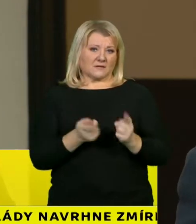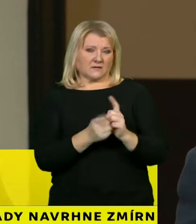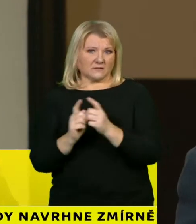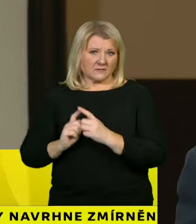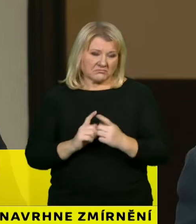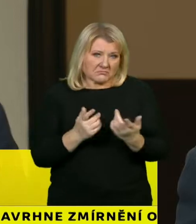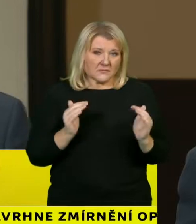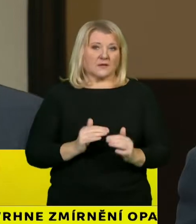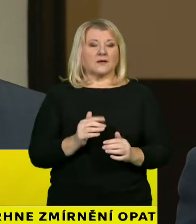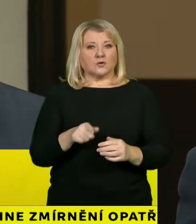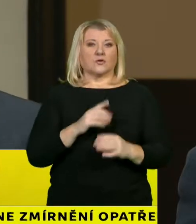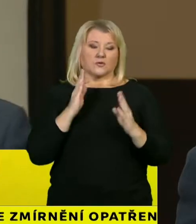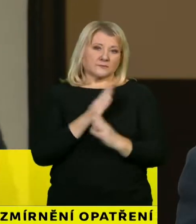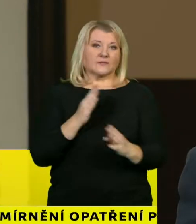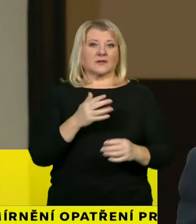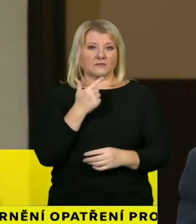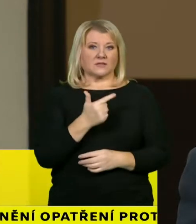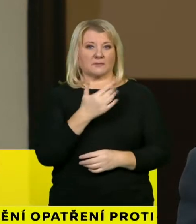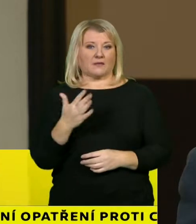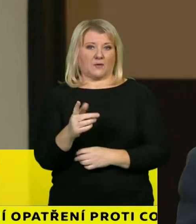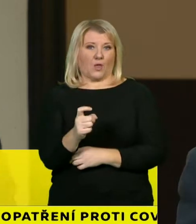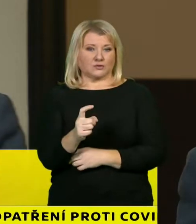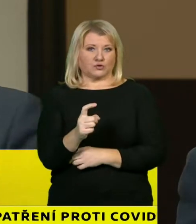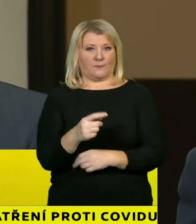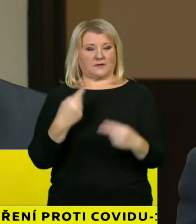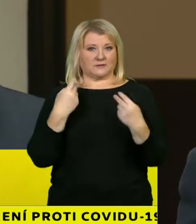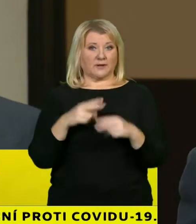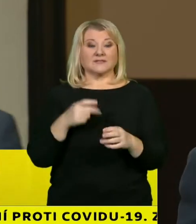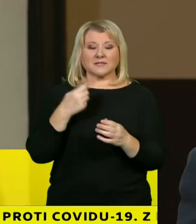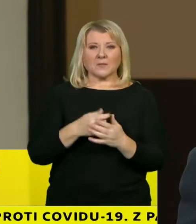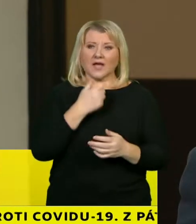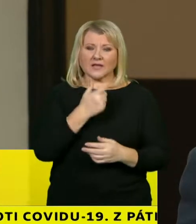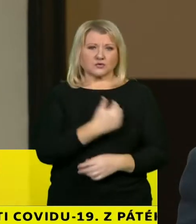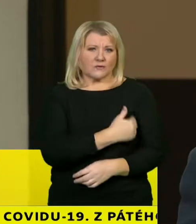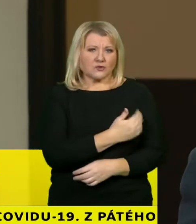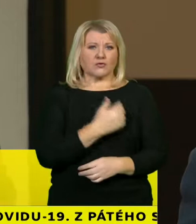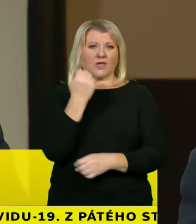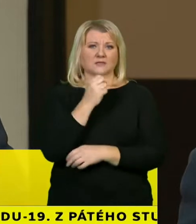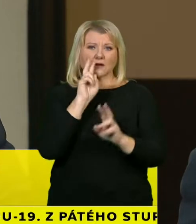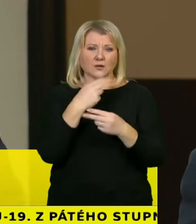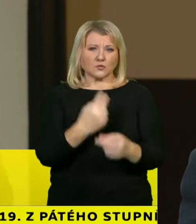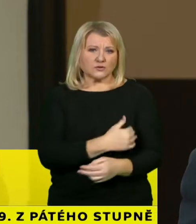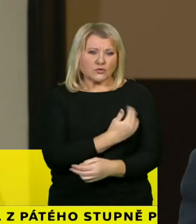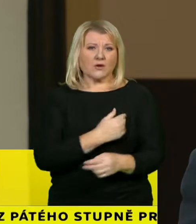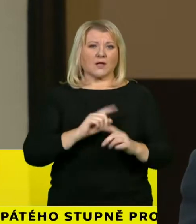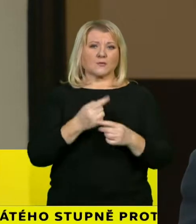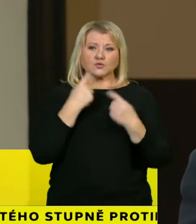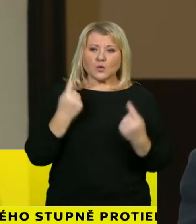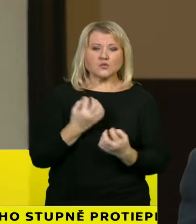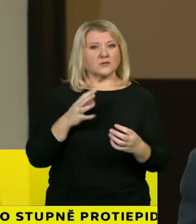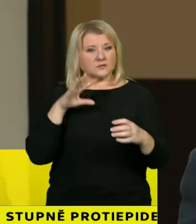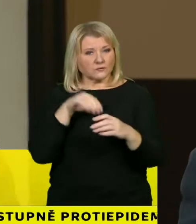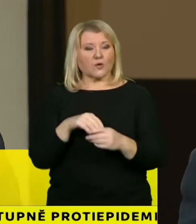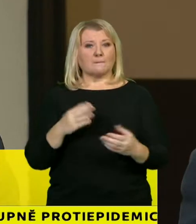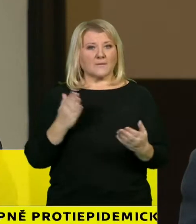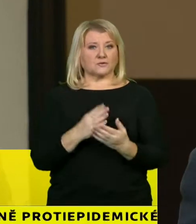rozhodné je 25. listopadu, takže i základní umělecké školy, jazykové školy, případně zkoušky se vrací do toho režimu podle stupně 4